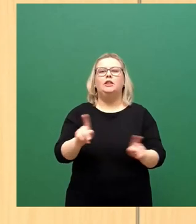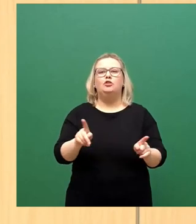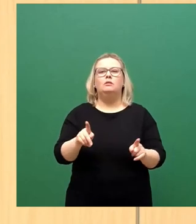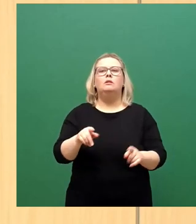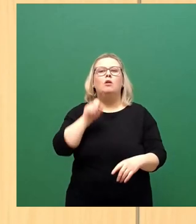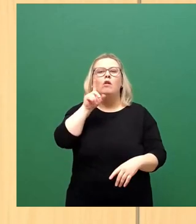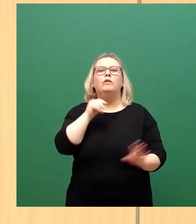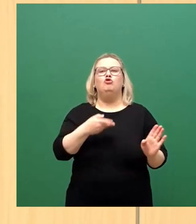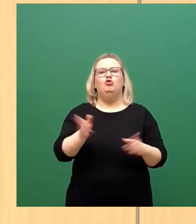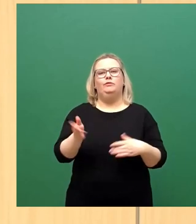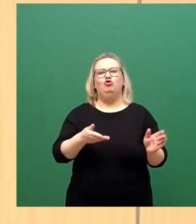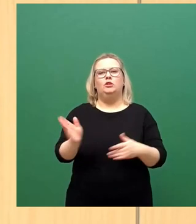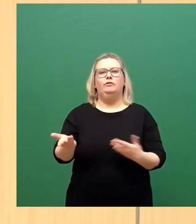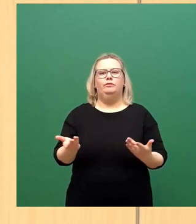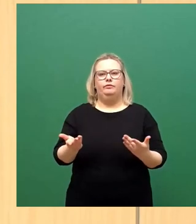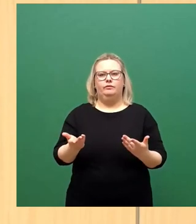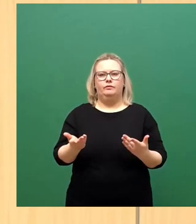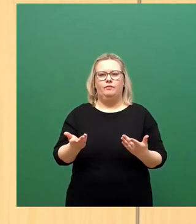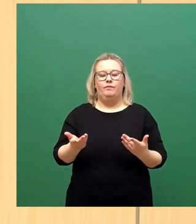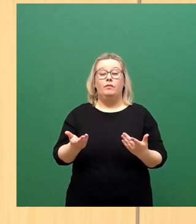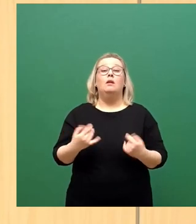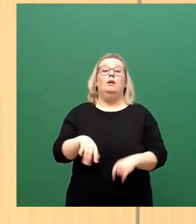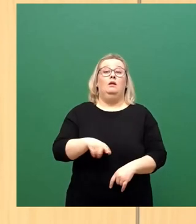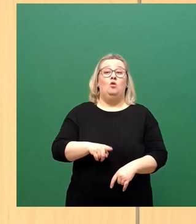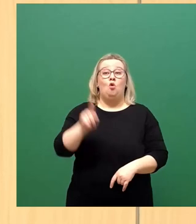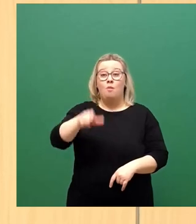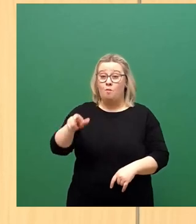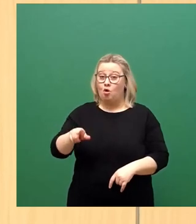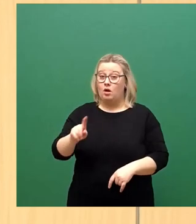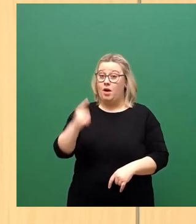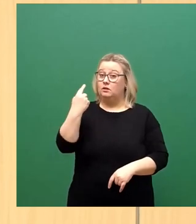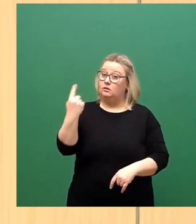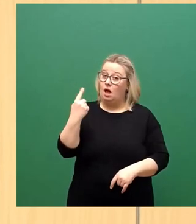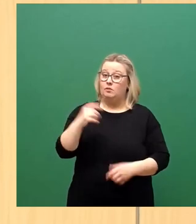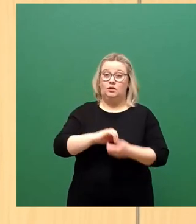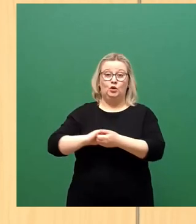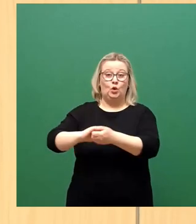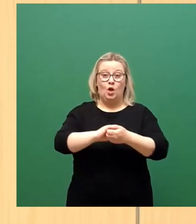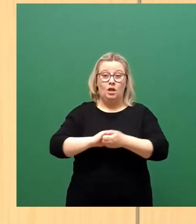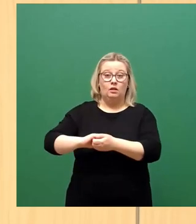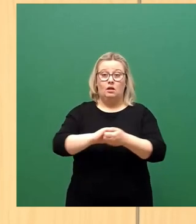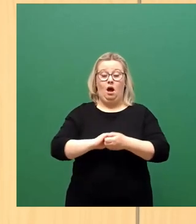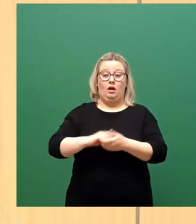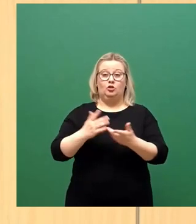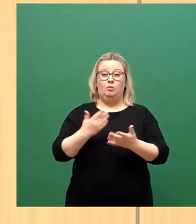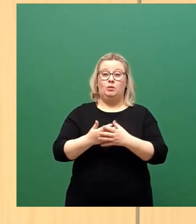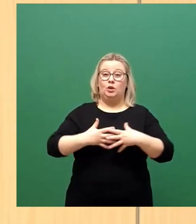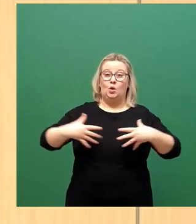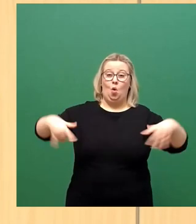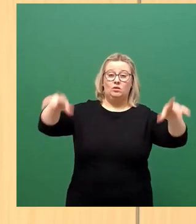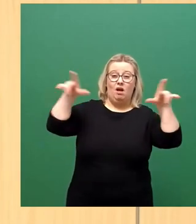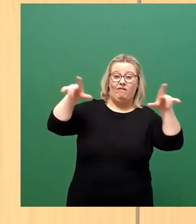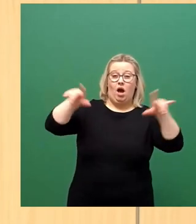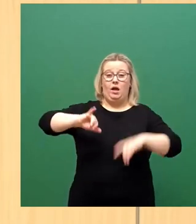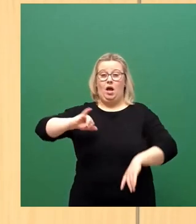Der OB kann solidarisch und ein Vorbild sein, zum Beispiel keine großen Feierlichkeiten, Reisen und so weiter